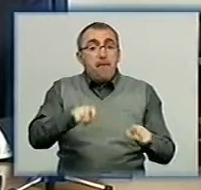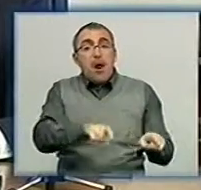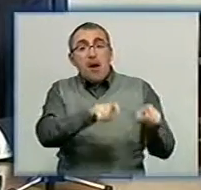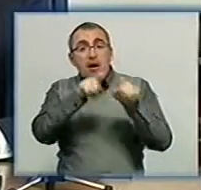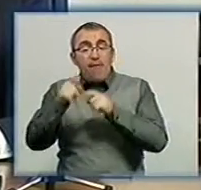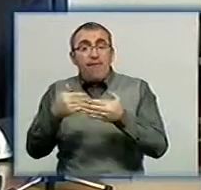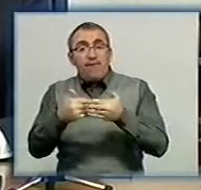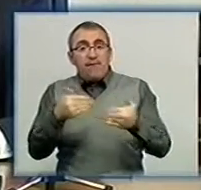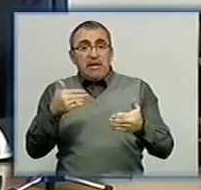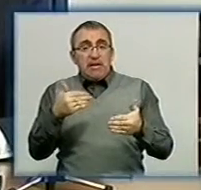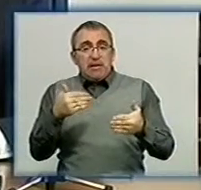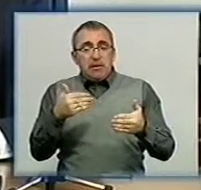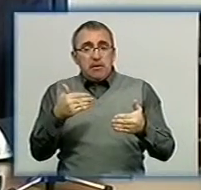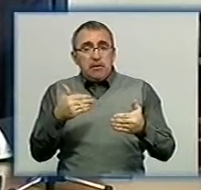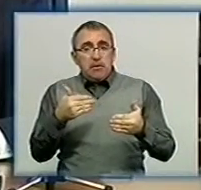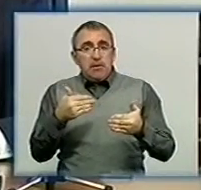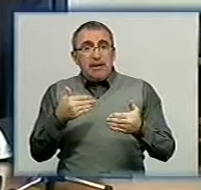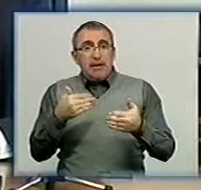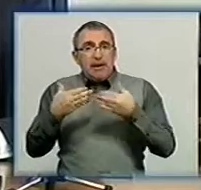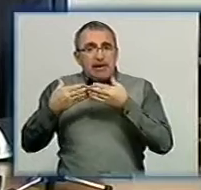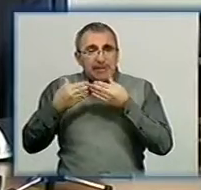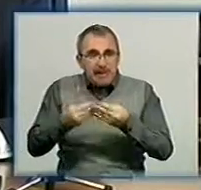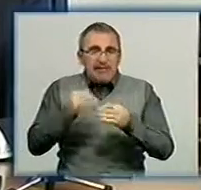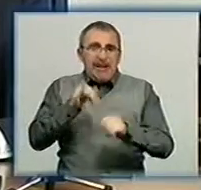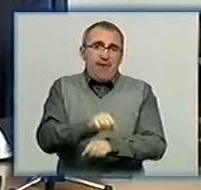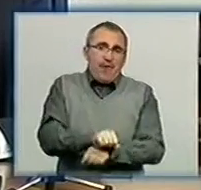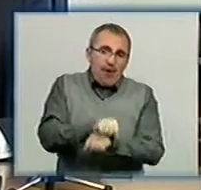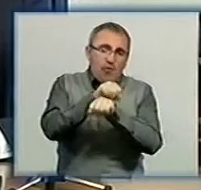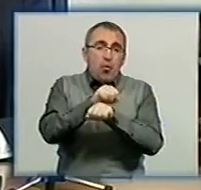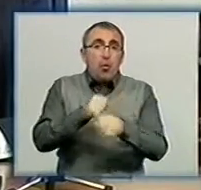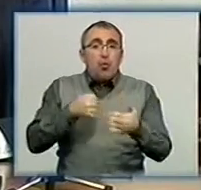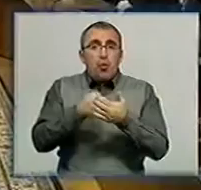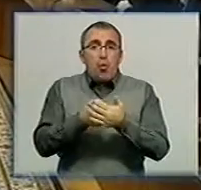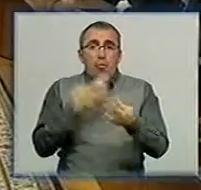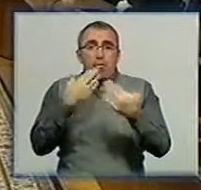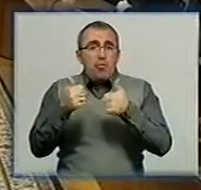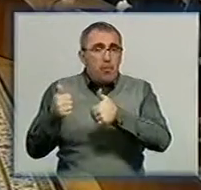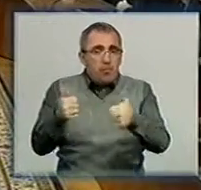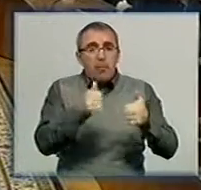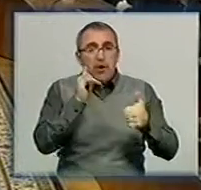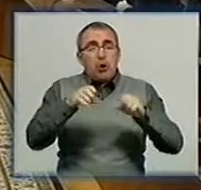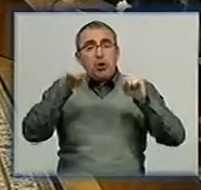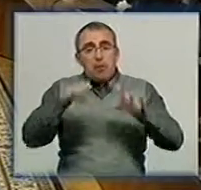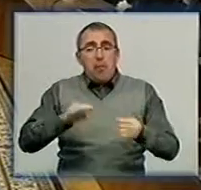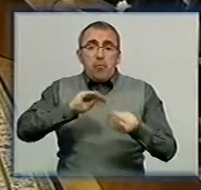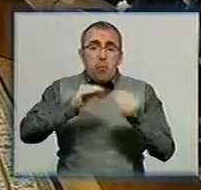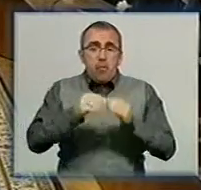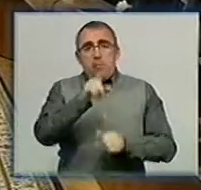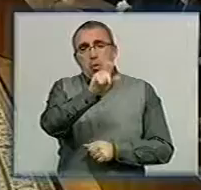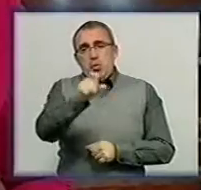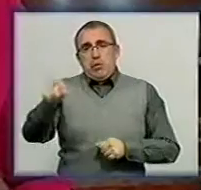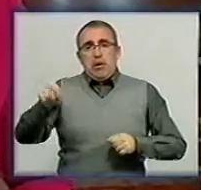від тиску і революцій до конструктивної роботи і до вирішення проблем людей.